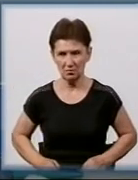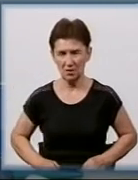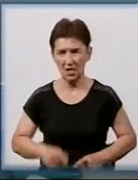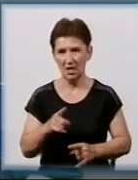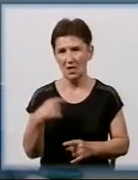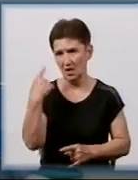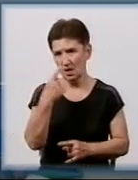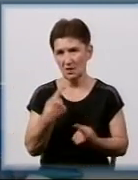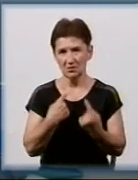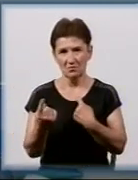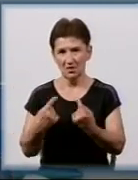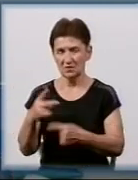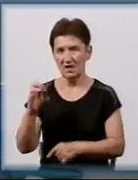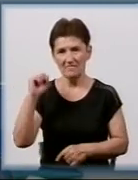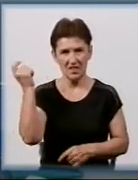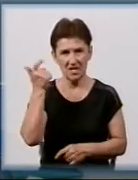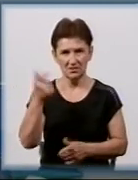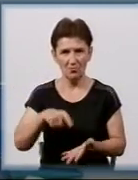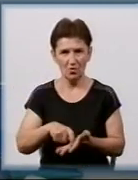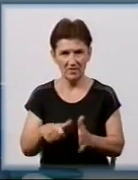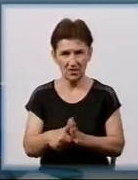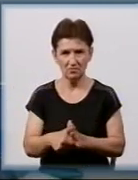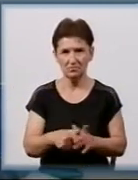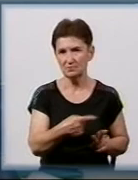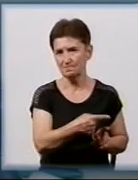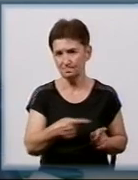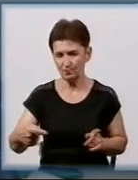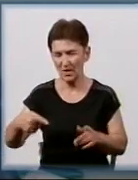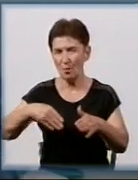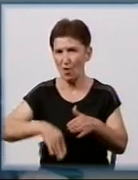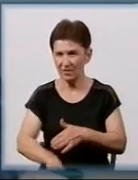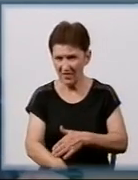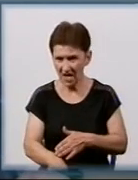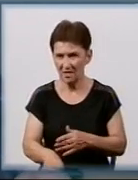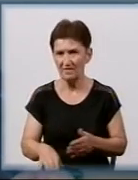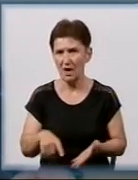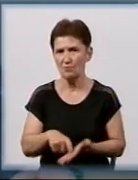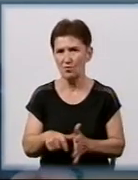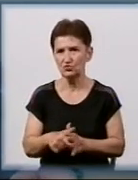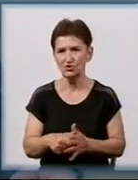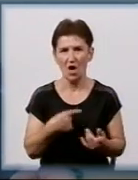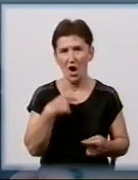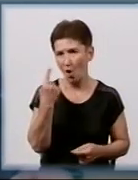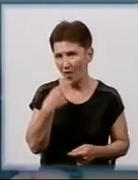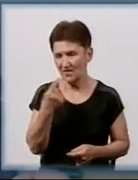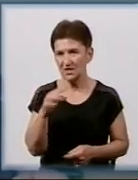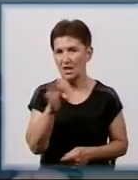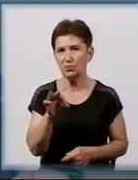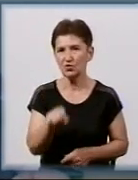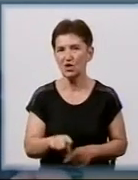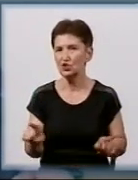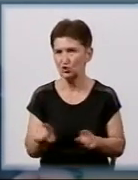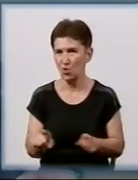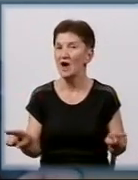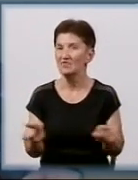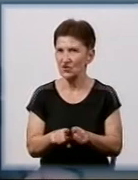квартир і власником цокольного поверху і підвального приміщення. Говорили про те, що все